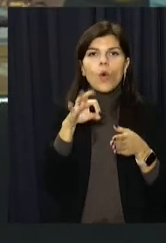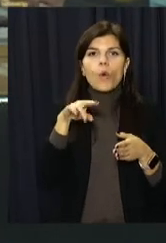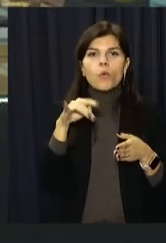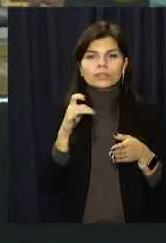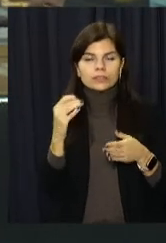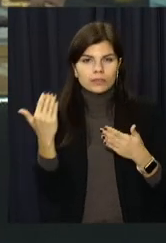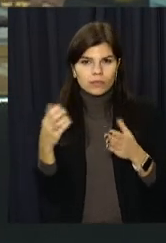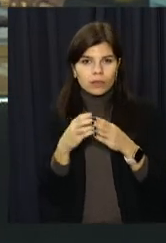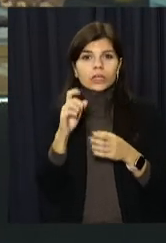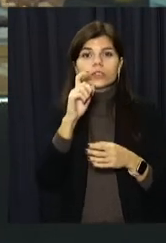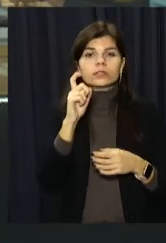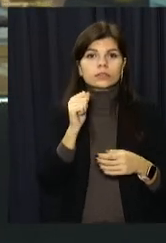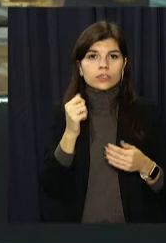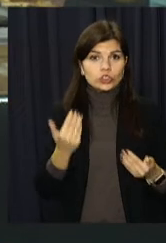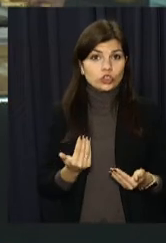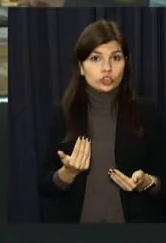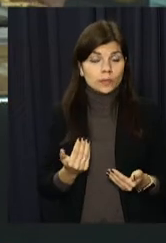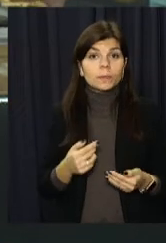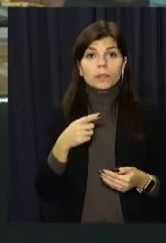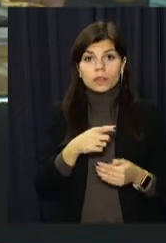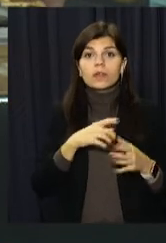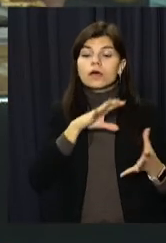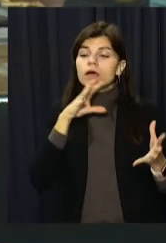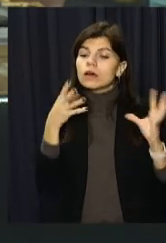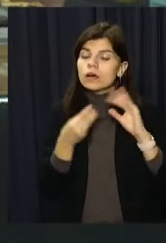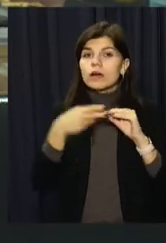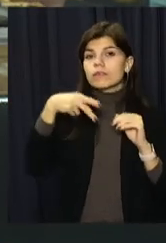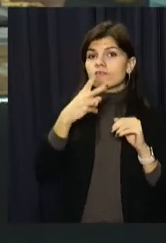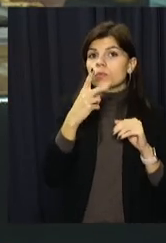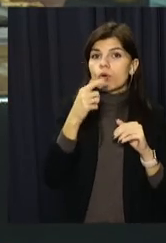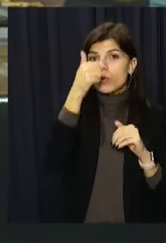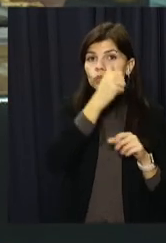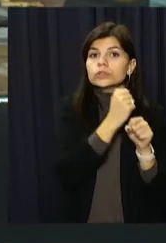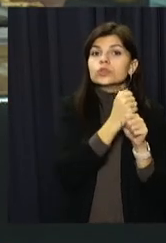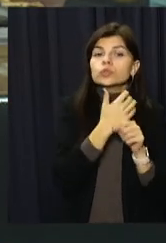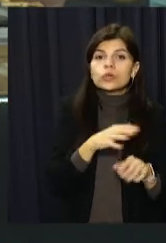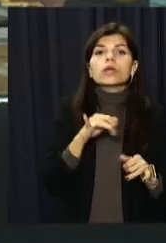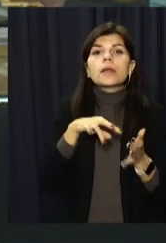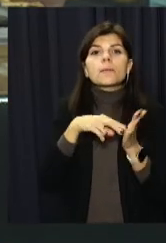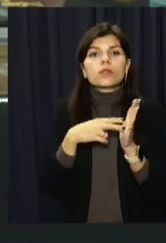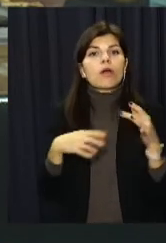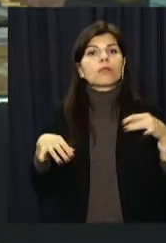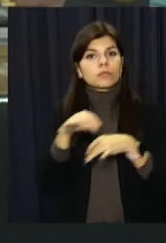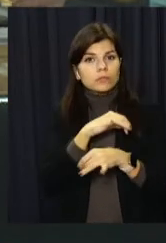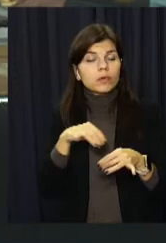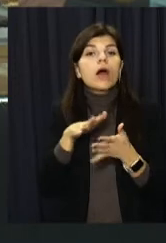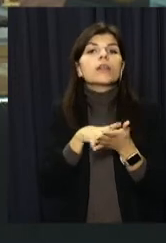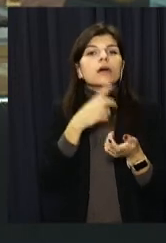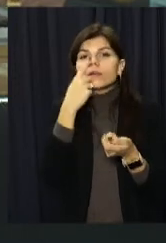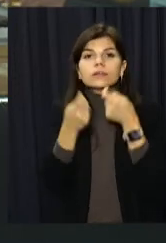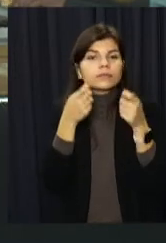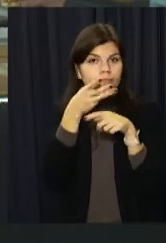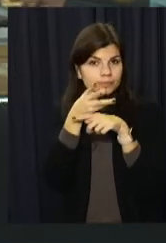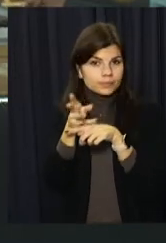На онлайн-нараді проаналізували вже зроблене за 2021 рік та обговорили плани. Усі подробиці у